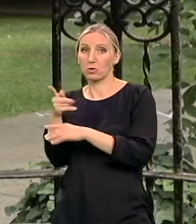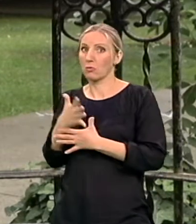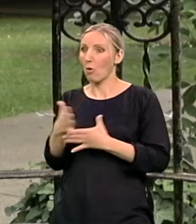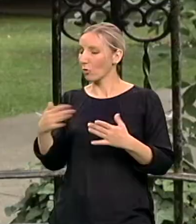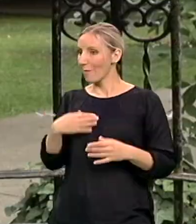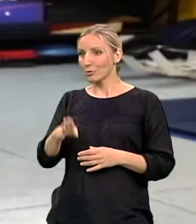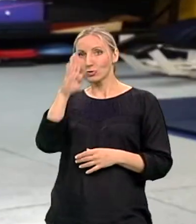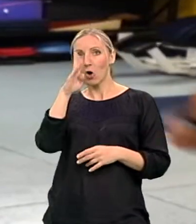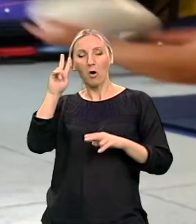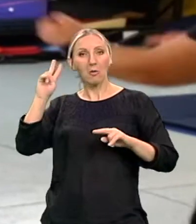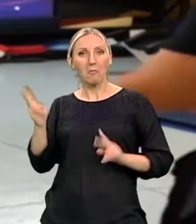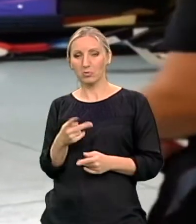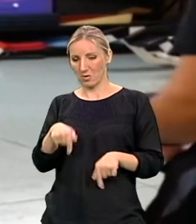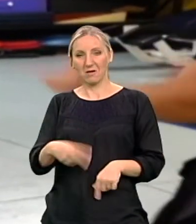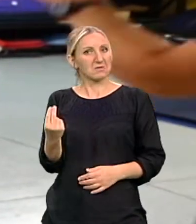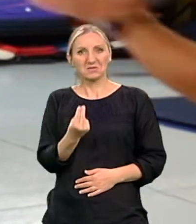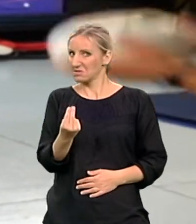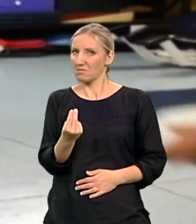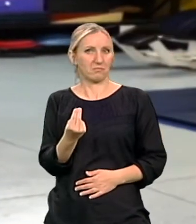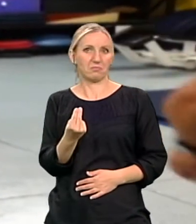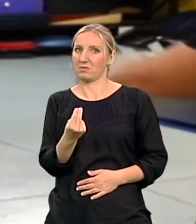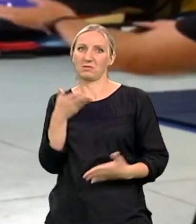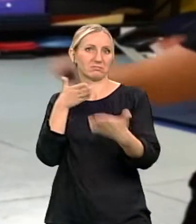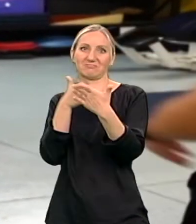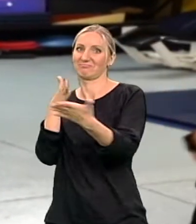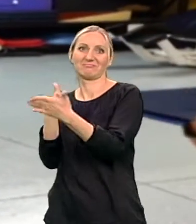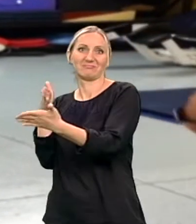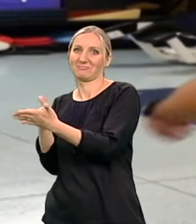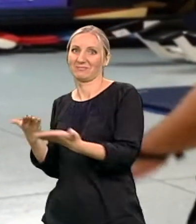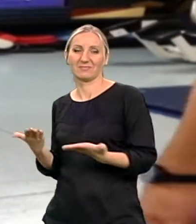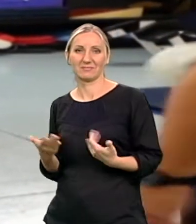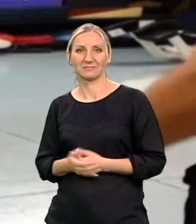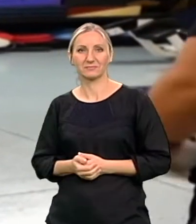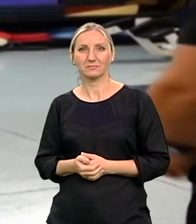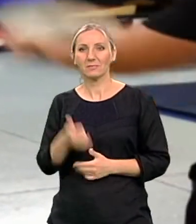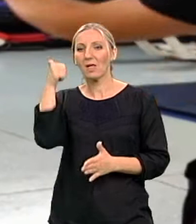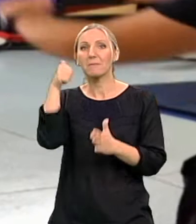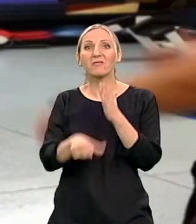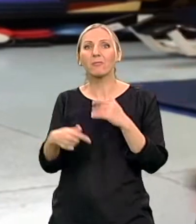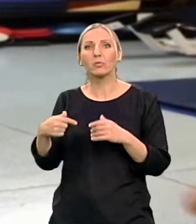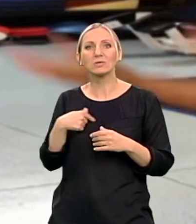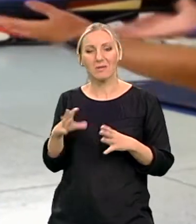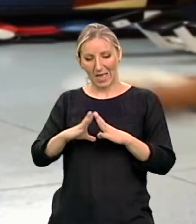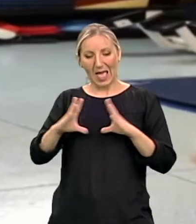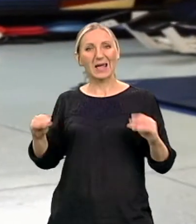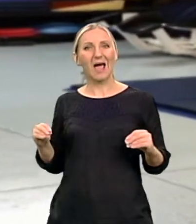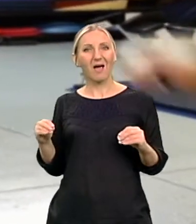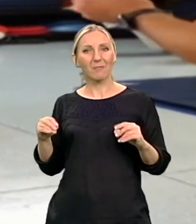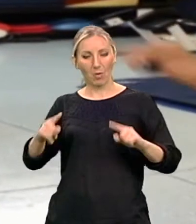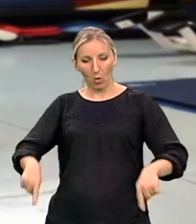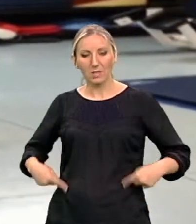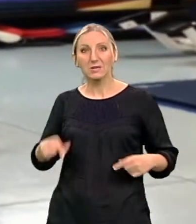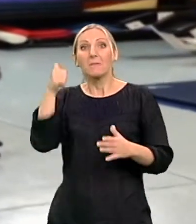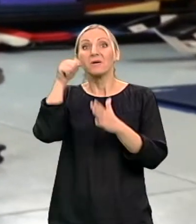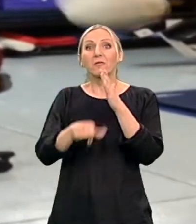šok. Jer u Srbiji je nažalost potpuno druga situacija. Prvi put sam ne znam, probala ragbi u kolicima. Prvi put mi je trener